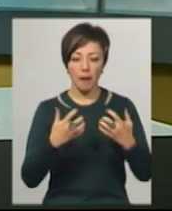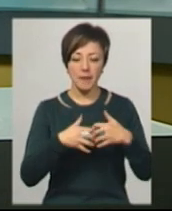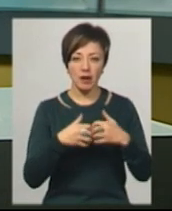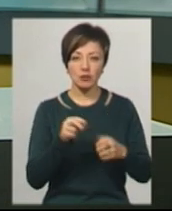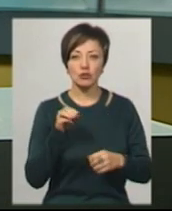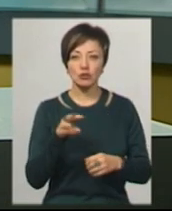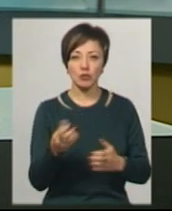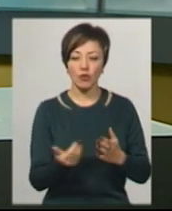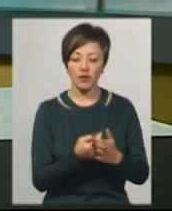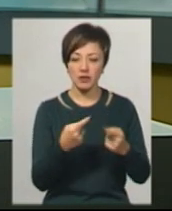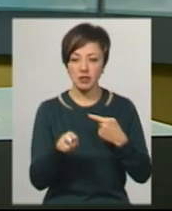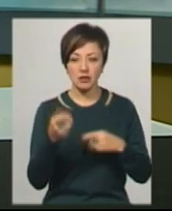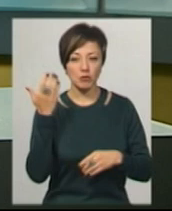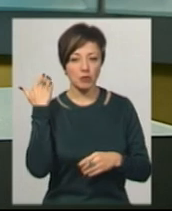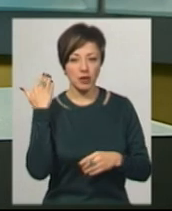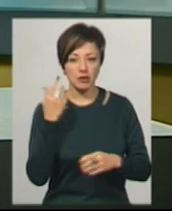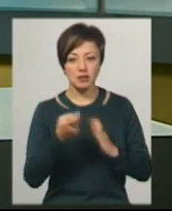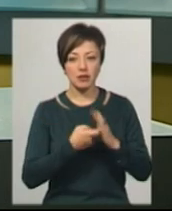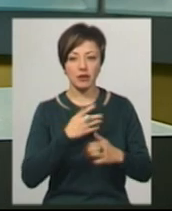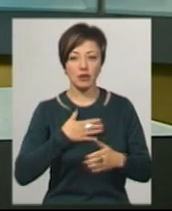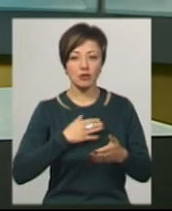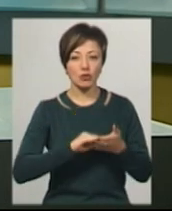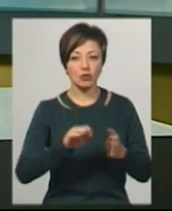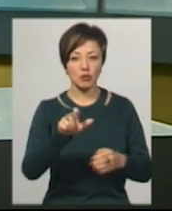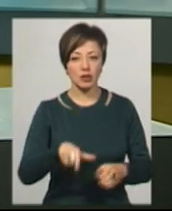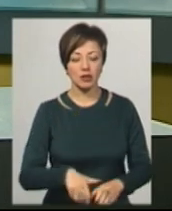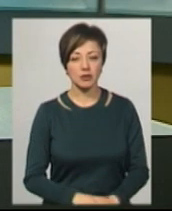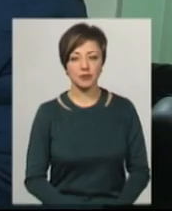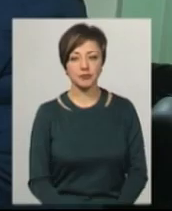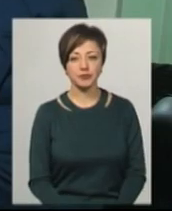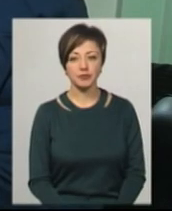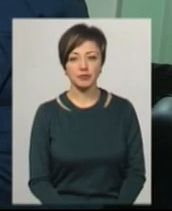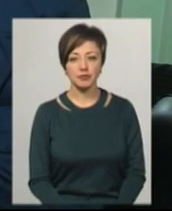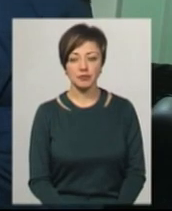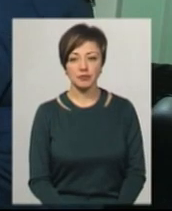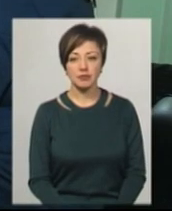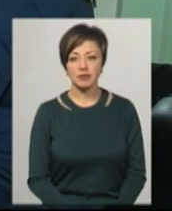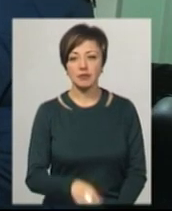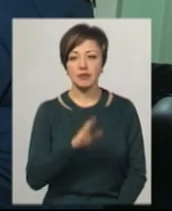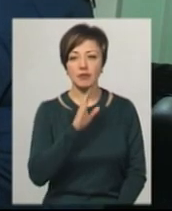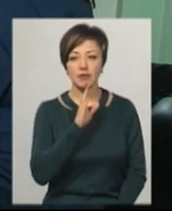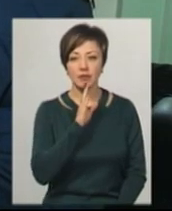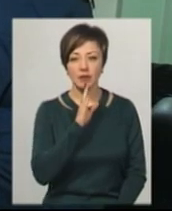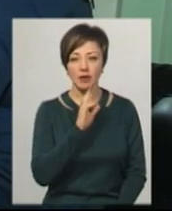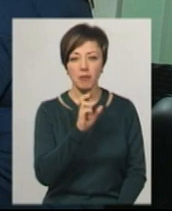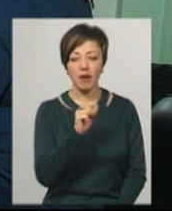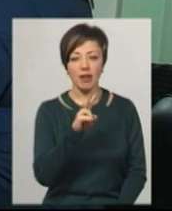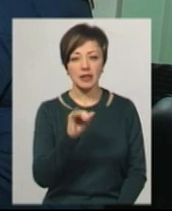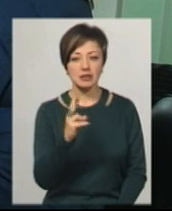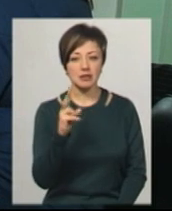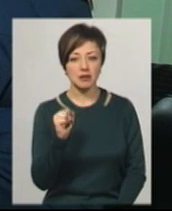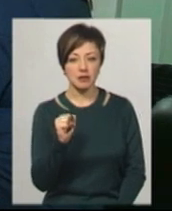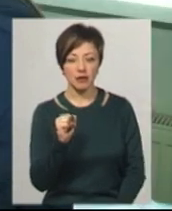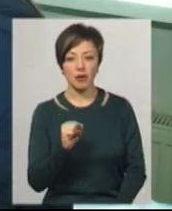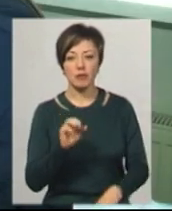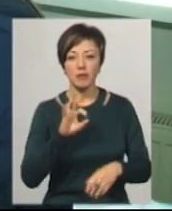чим новий відрізняється від попереднього, дізнавалась Анастасія Збродова. Оксана Балицька 9 років пропрацювала лікаркою